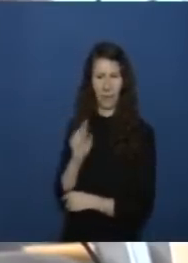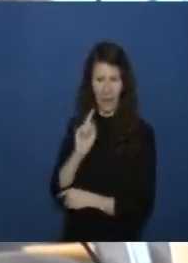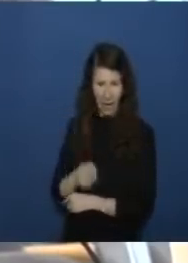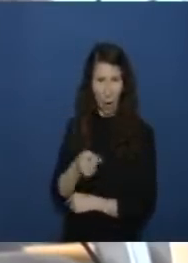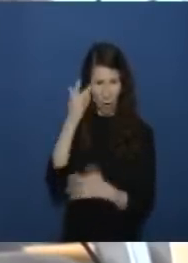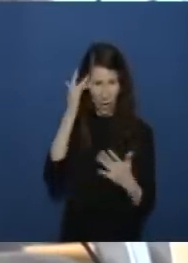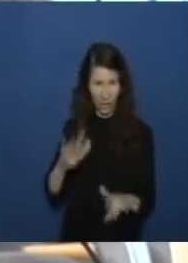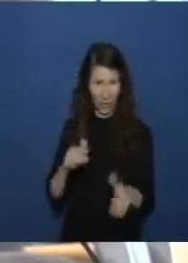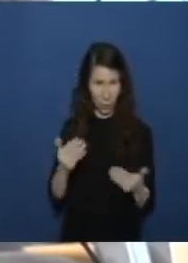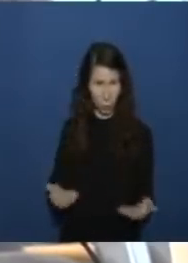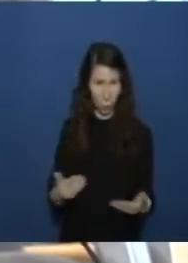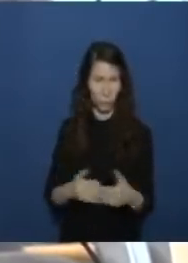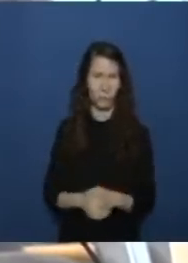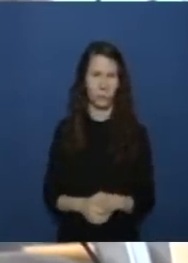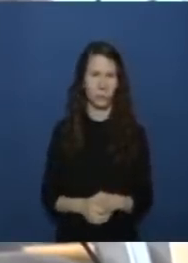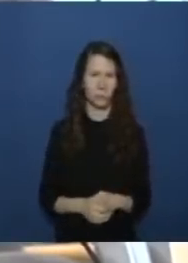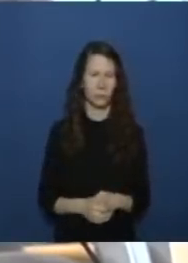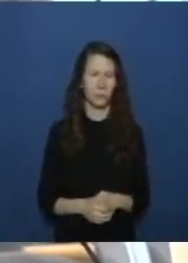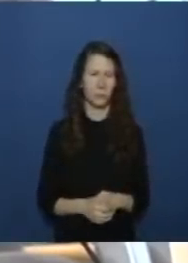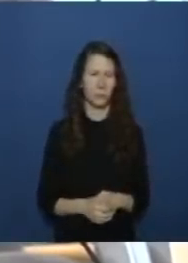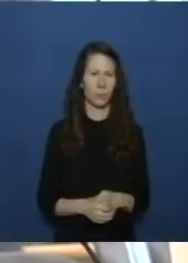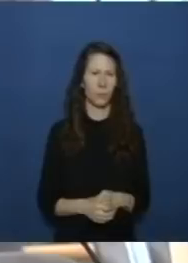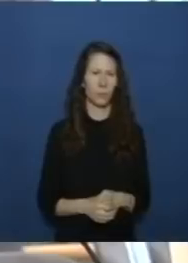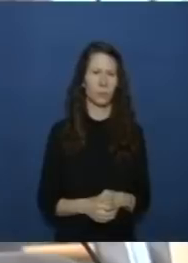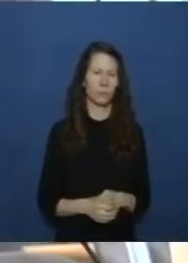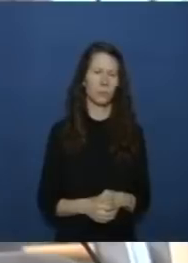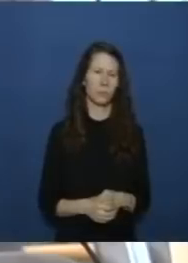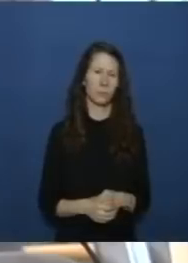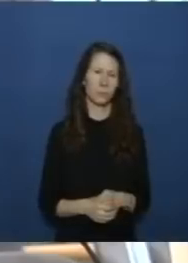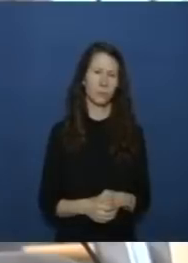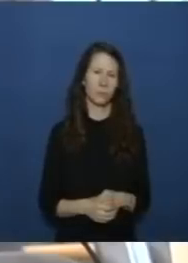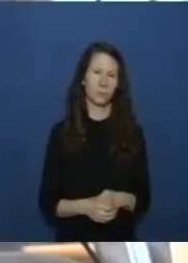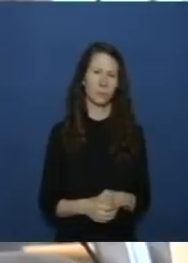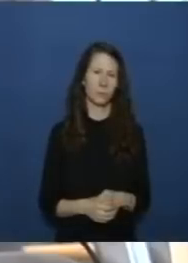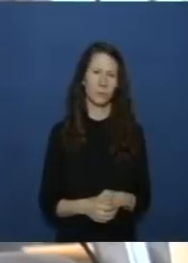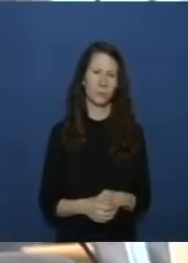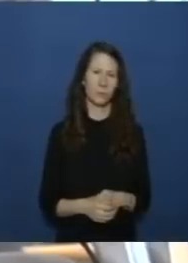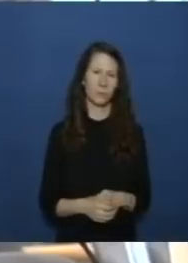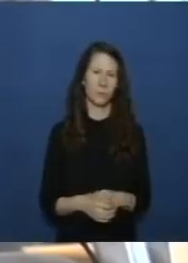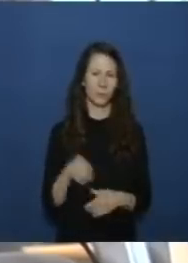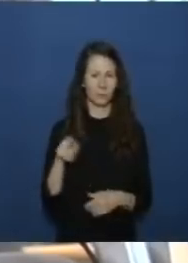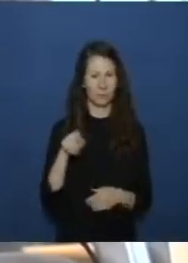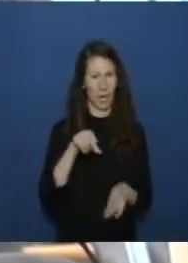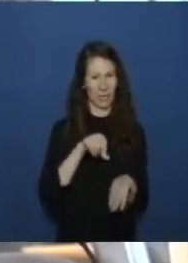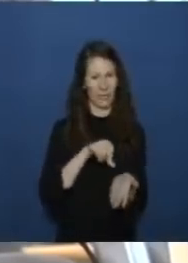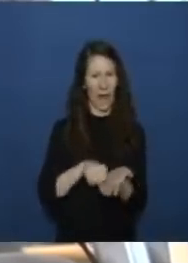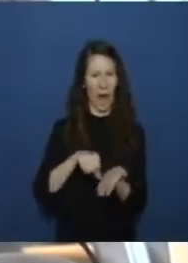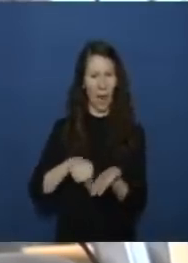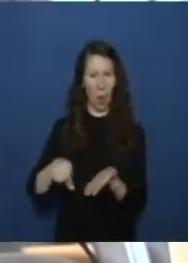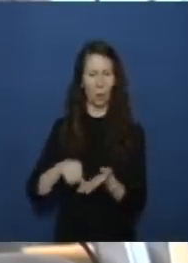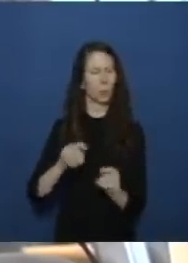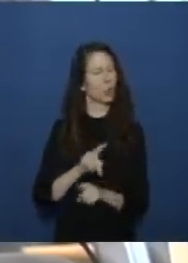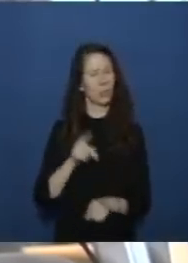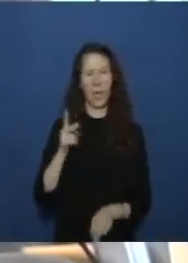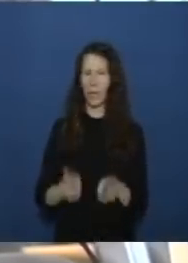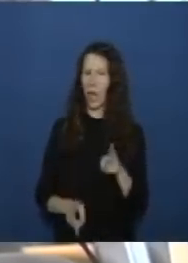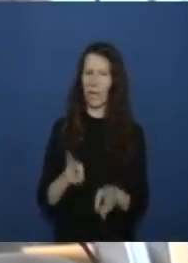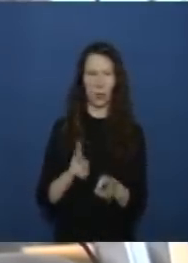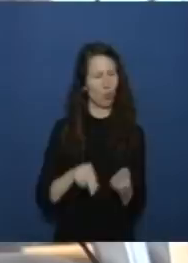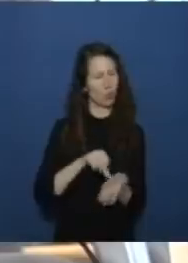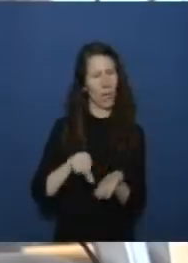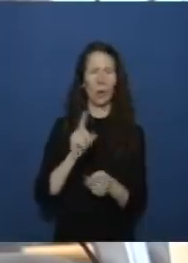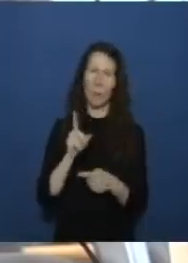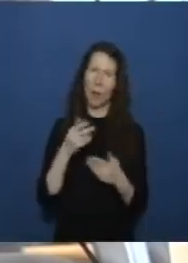und wie können sie gewährleisten dass die diese zahlungen keine entschädigungszahlungen aber tatsächlich